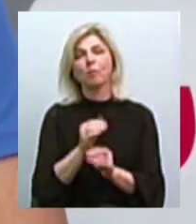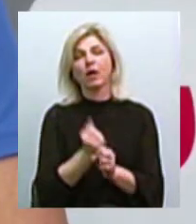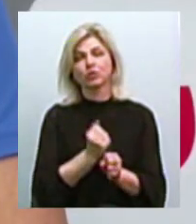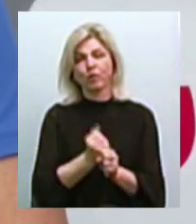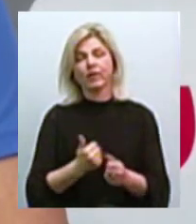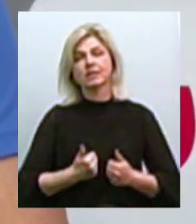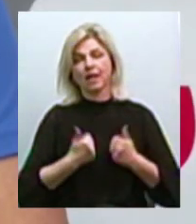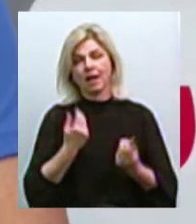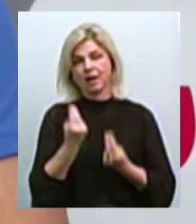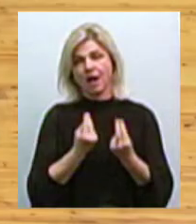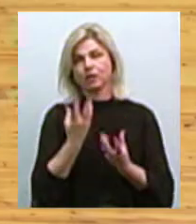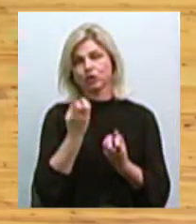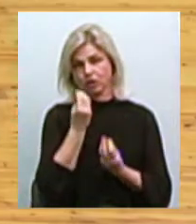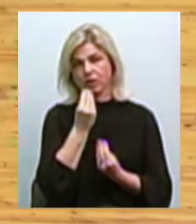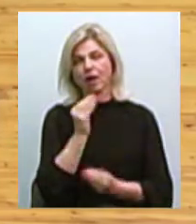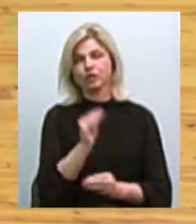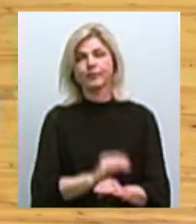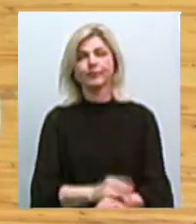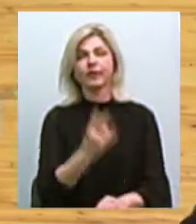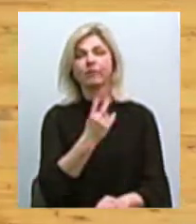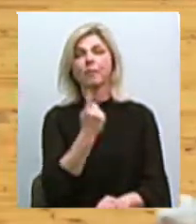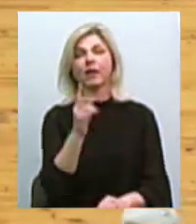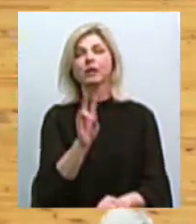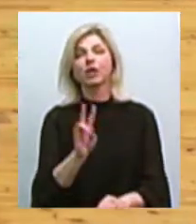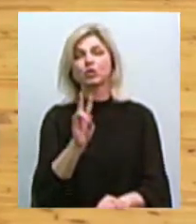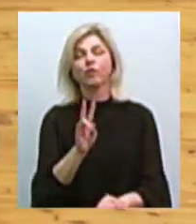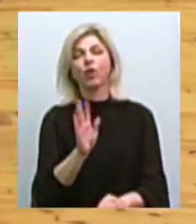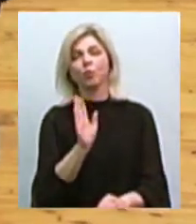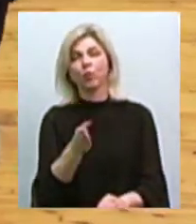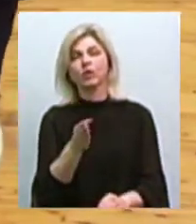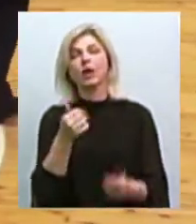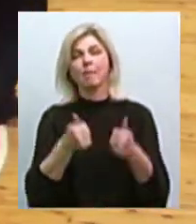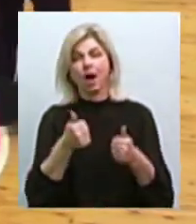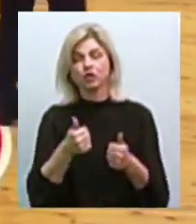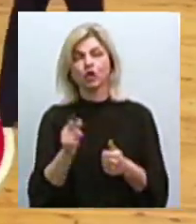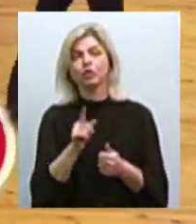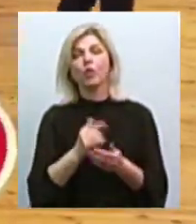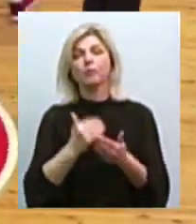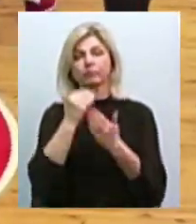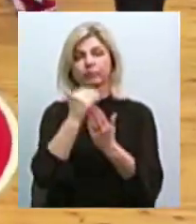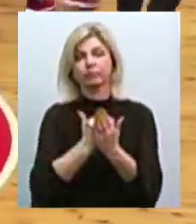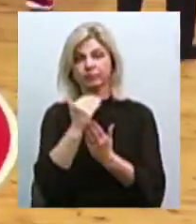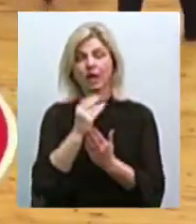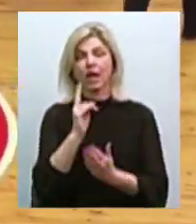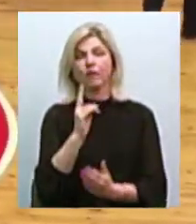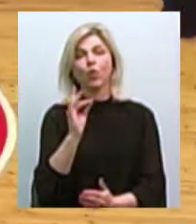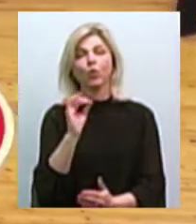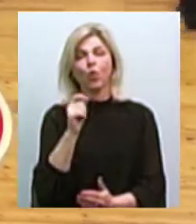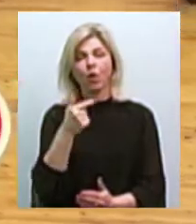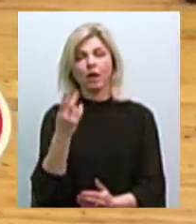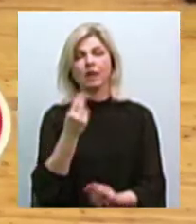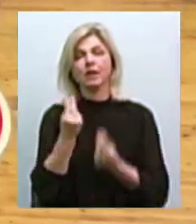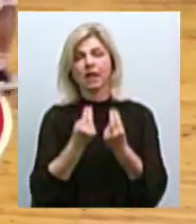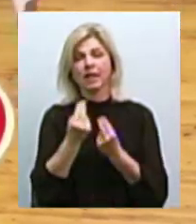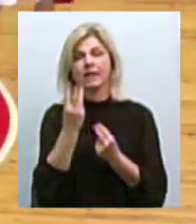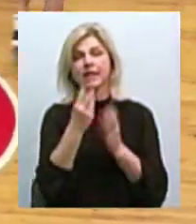старатися грати ще крат. 21 листопада – матч-відповідь. Для того, щоб пройти далі, криворіжцям необхідно перемагати з різницею у